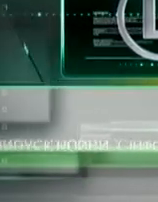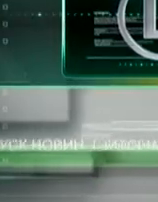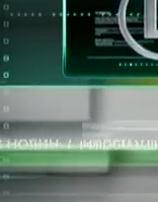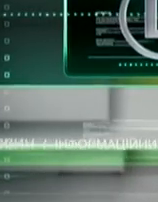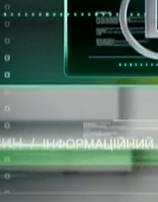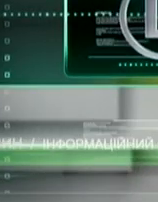Долучайтесь, побачимось.